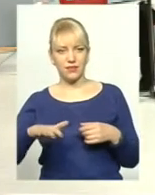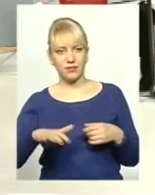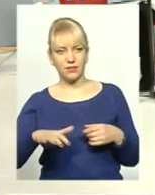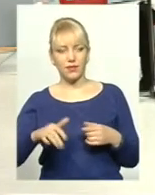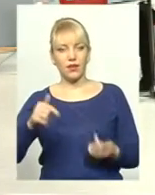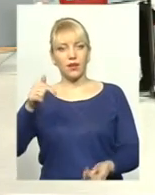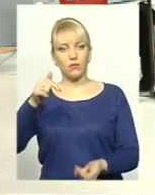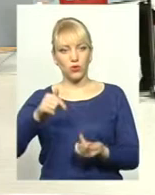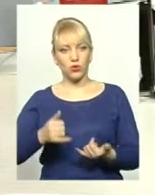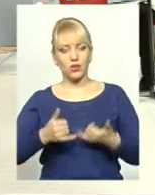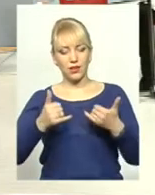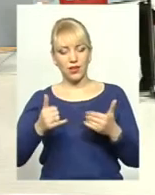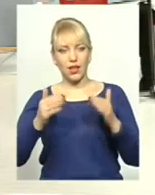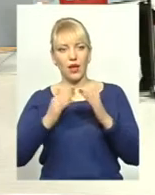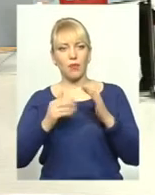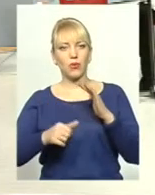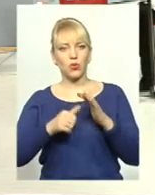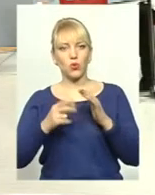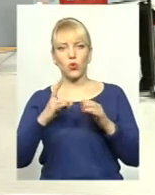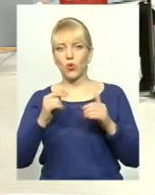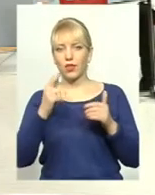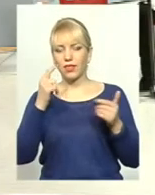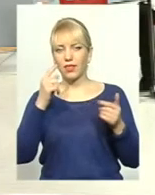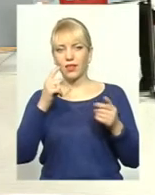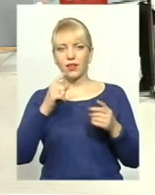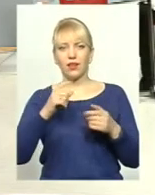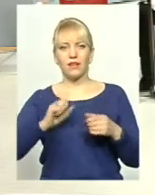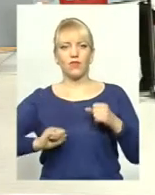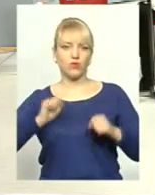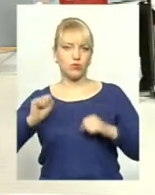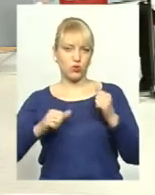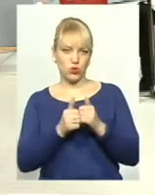підходила для притулку, але не підходила сусідам, Сусідам, так.